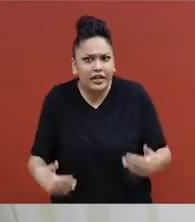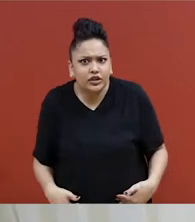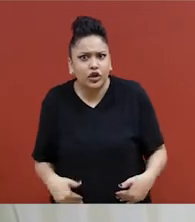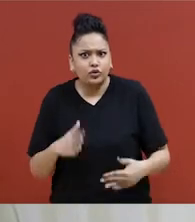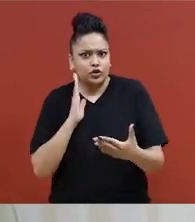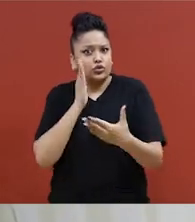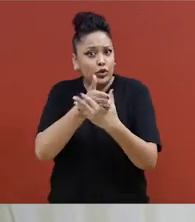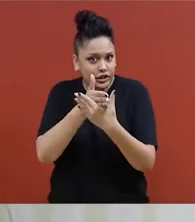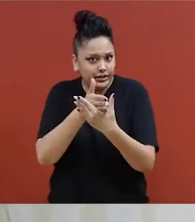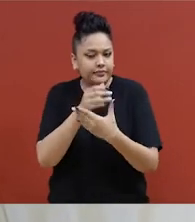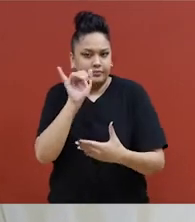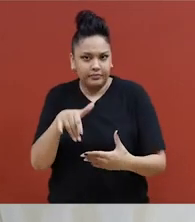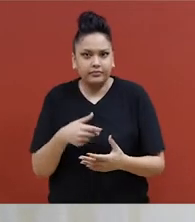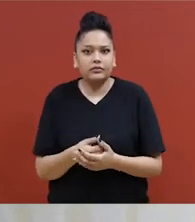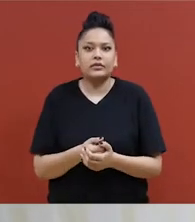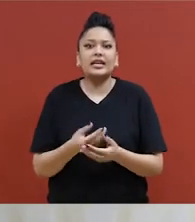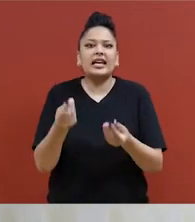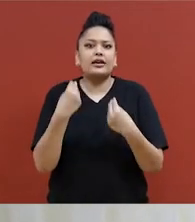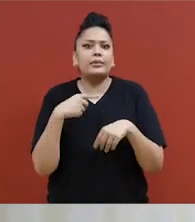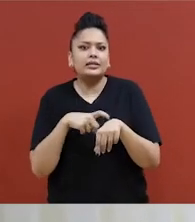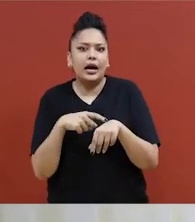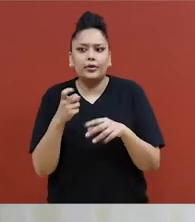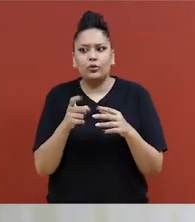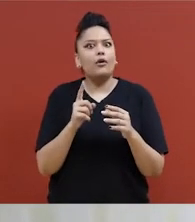afin de nous donner le temps de nous mettre en sécurité.